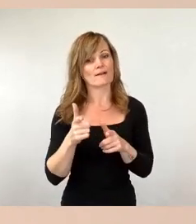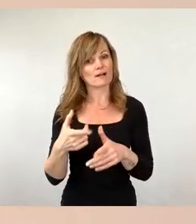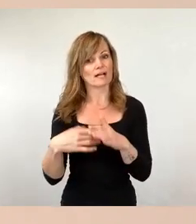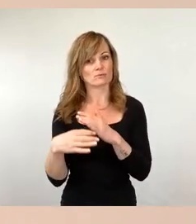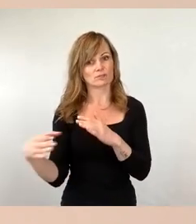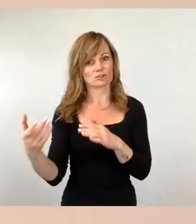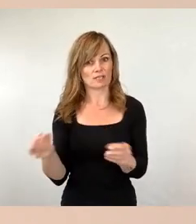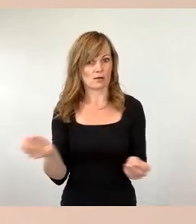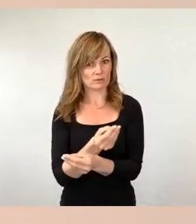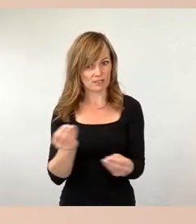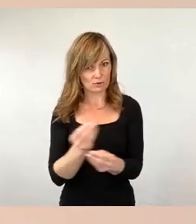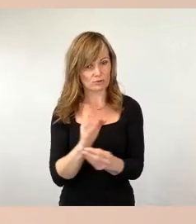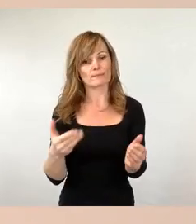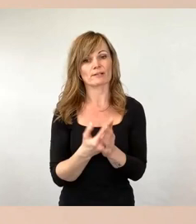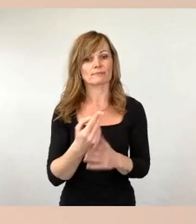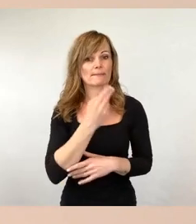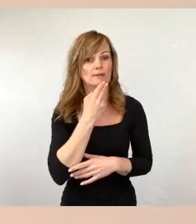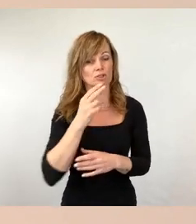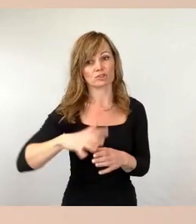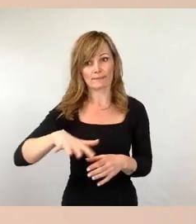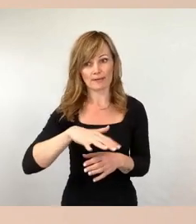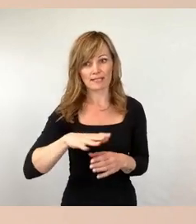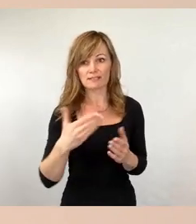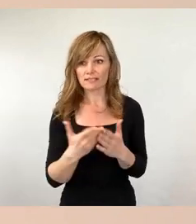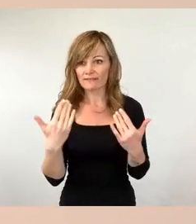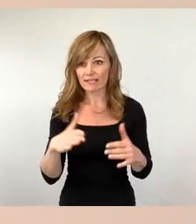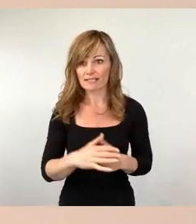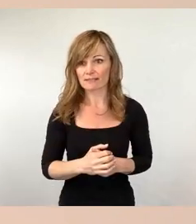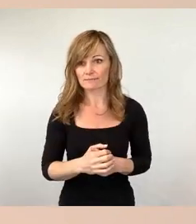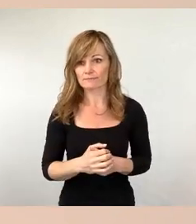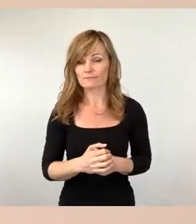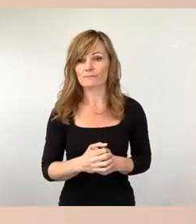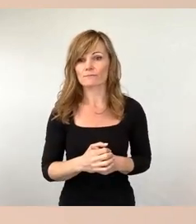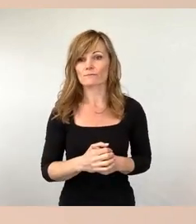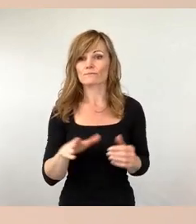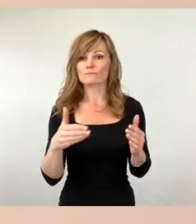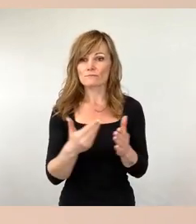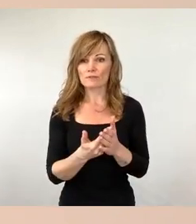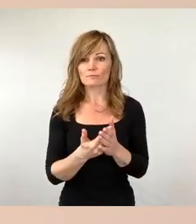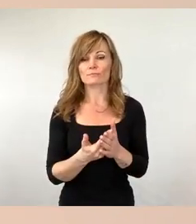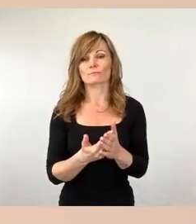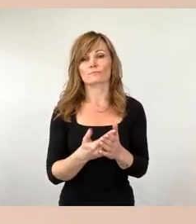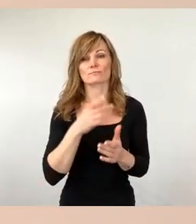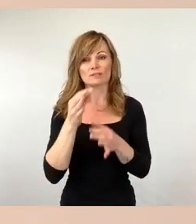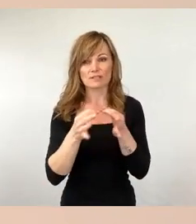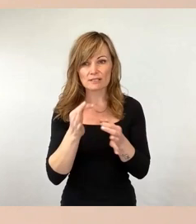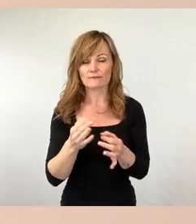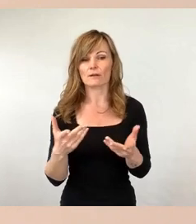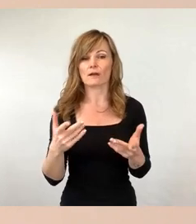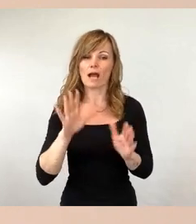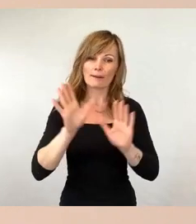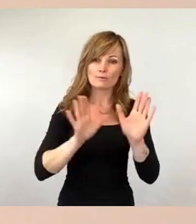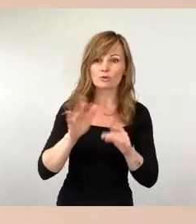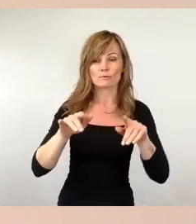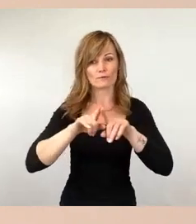beispielsweise am Pörnarschen Platz der Fall. Ansonsten gibt es ja intensive Abstimmungen mit der Firma Wall hinsichtlich